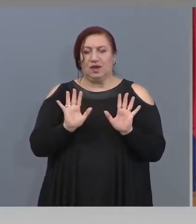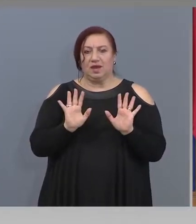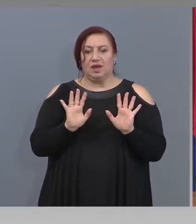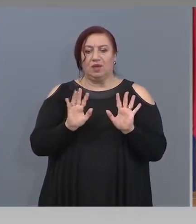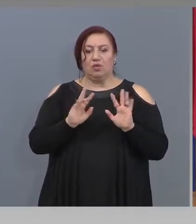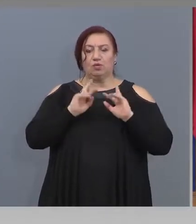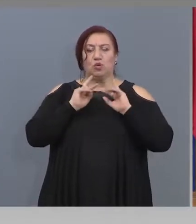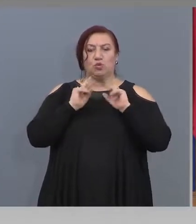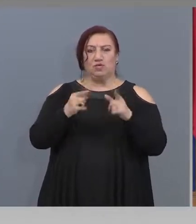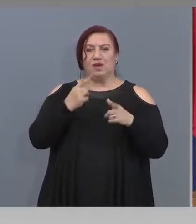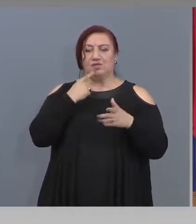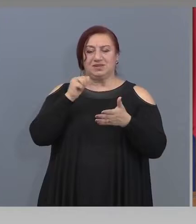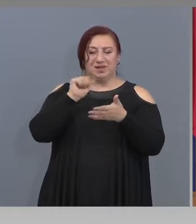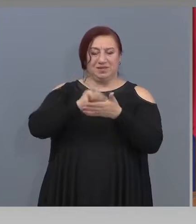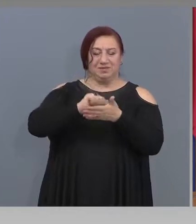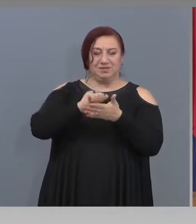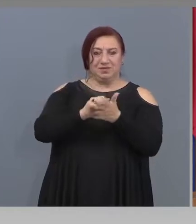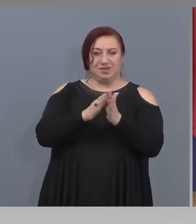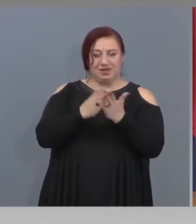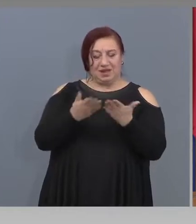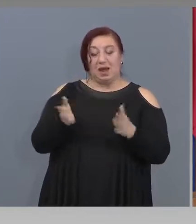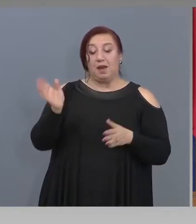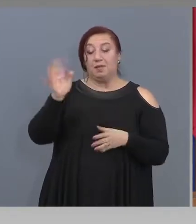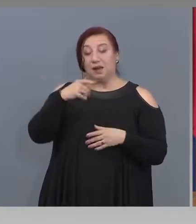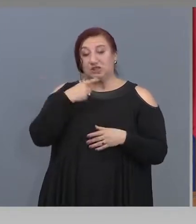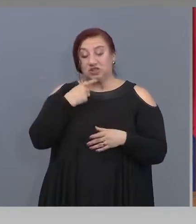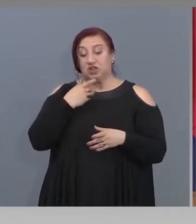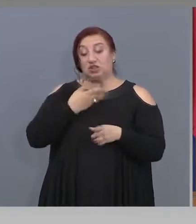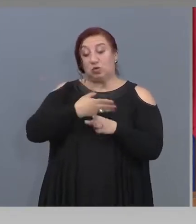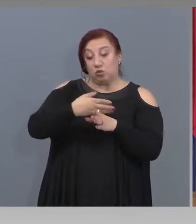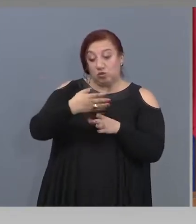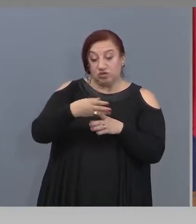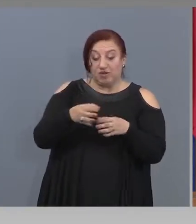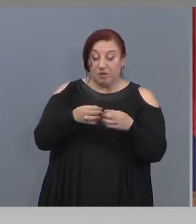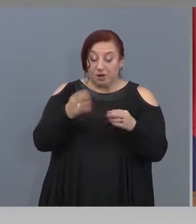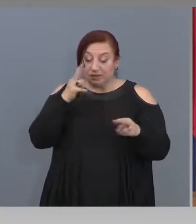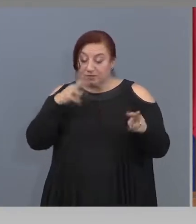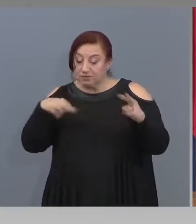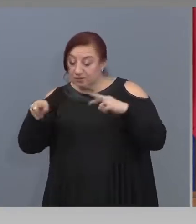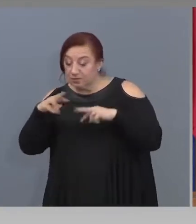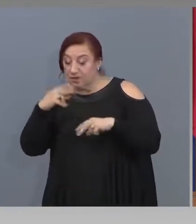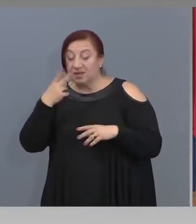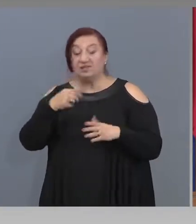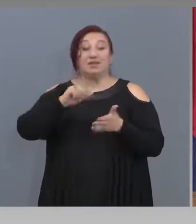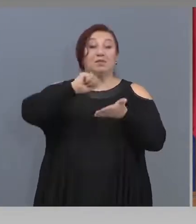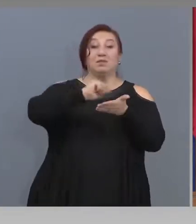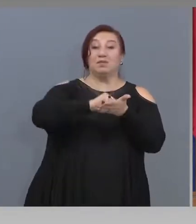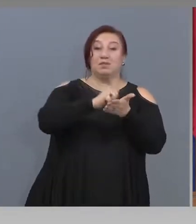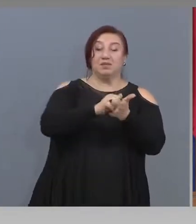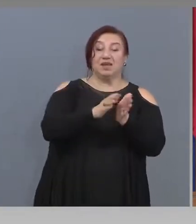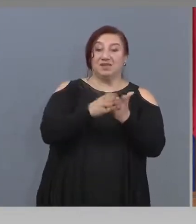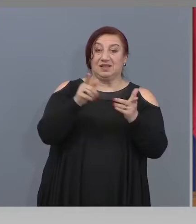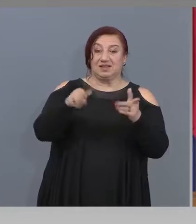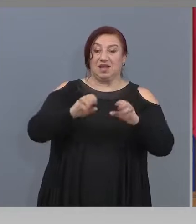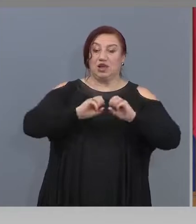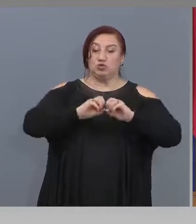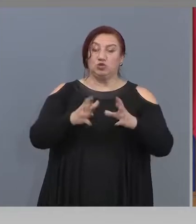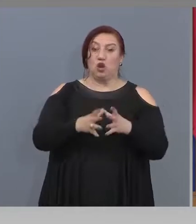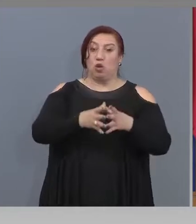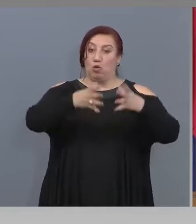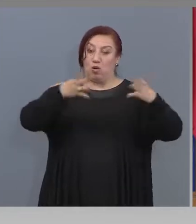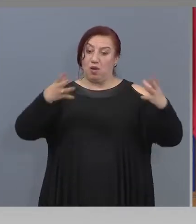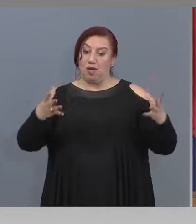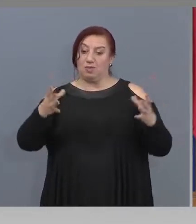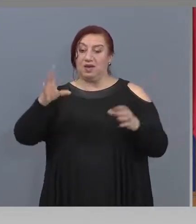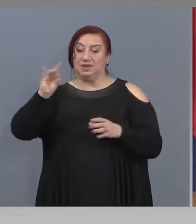писател. Пак казвам, продължаваме с мерките, анализираме, ще видим издателствата и къде сега ще пускат за големи и средни предприятия, знаете,